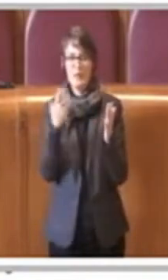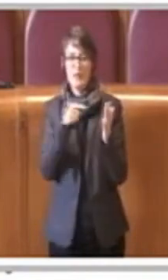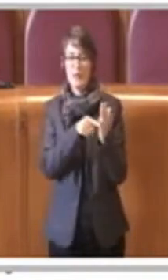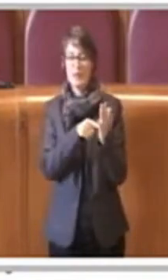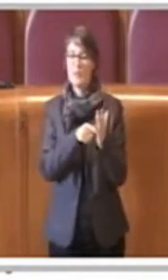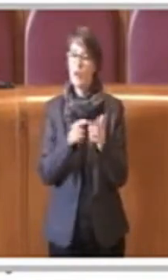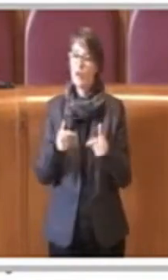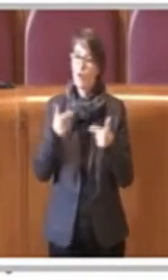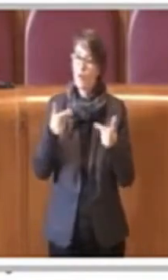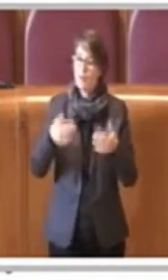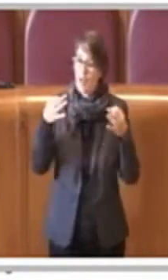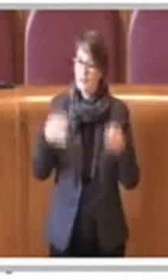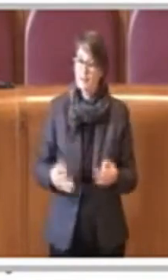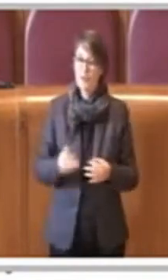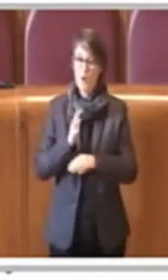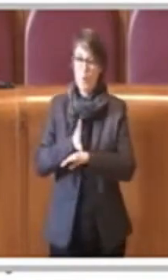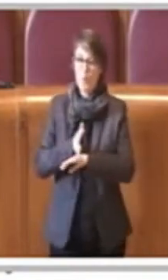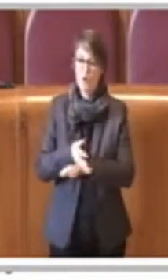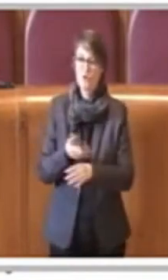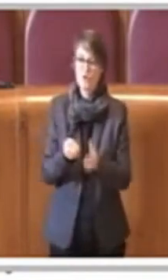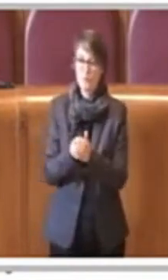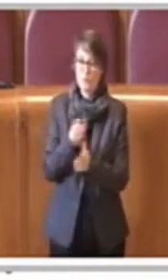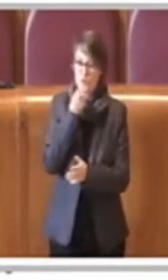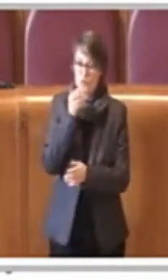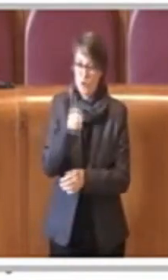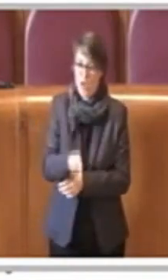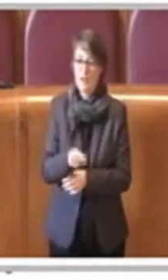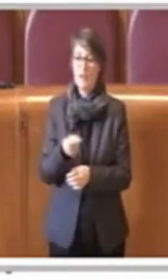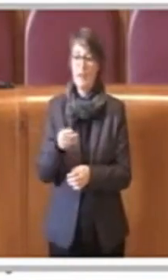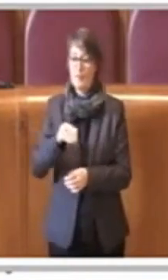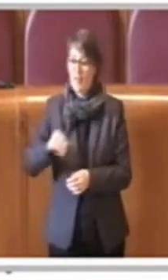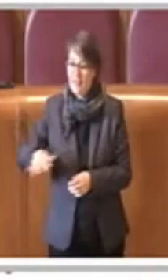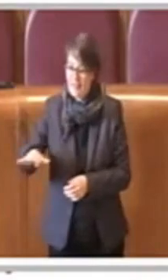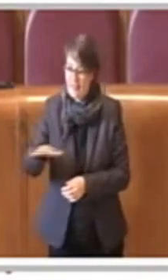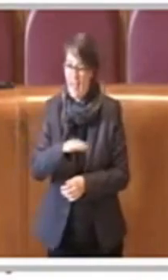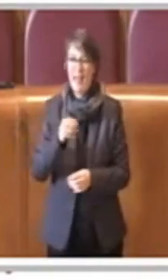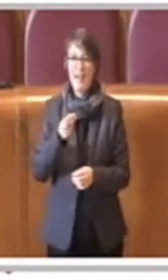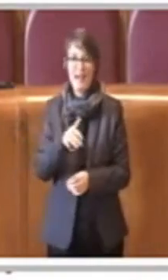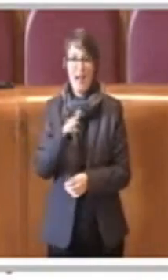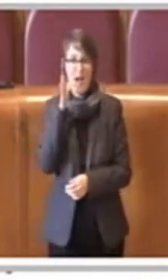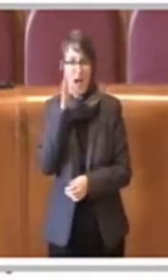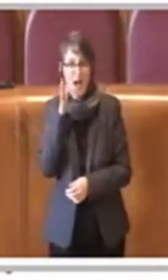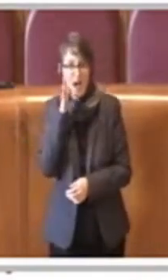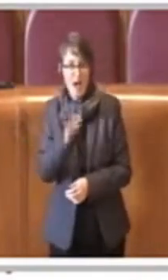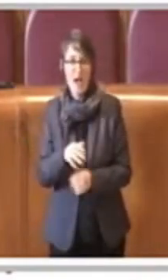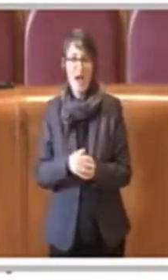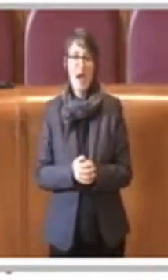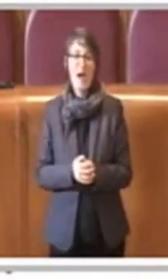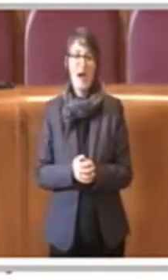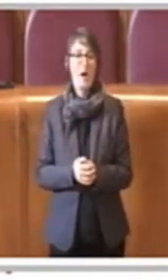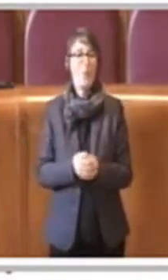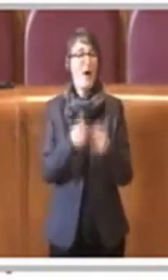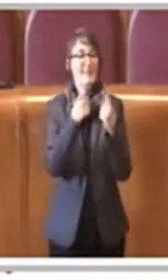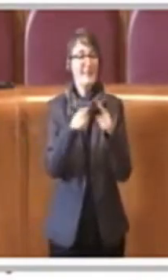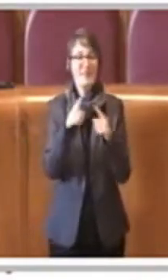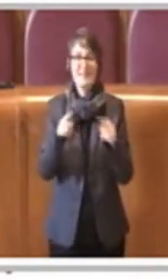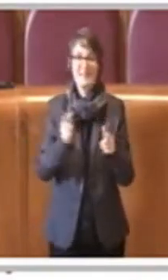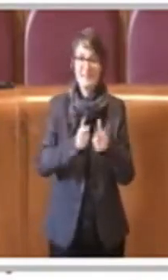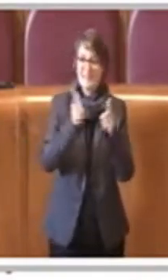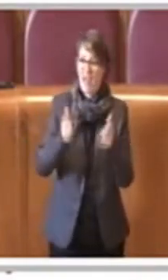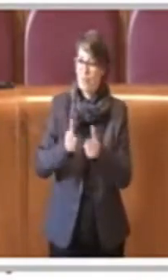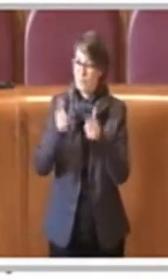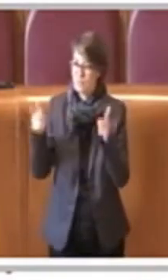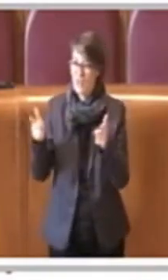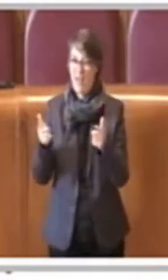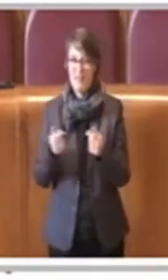primarie per la produzione agricola in primis la terra, l'acqua ovviamente l'agrobiodiversità al fine di come dice